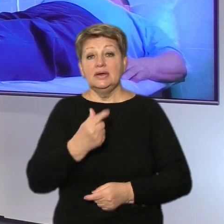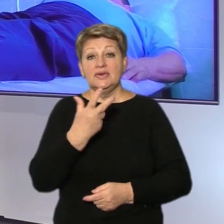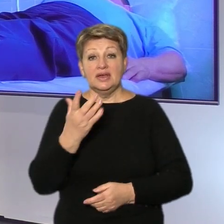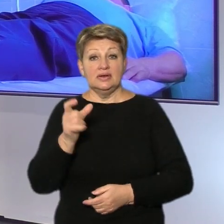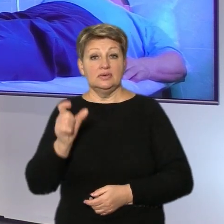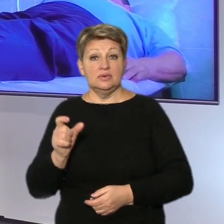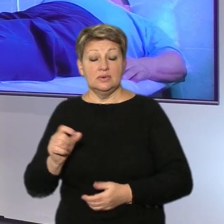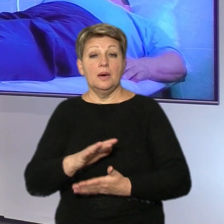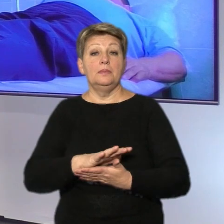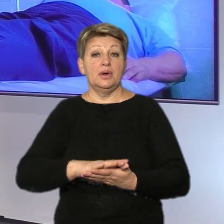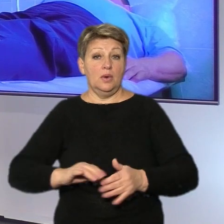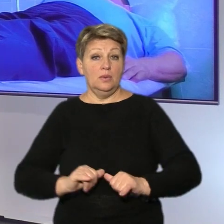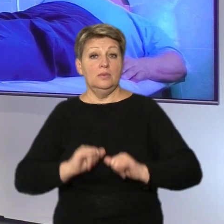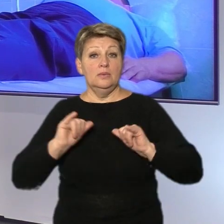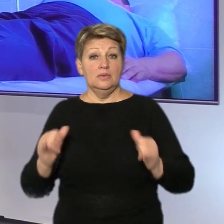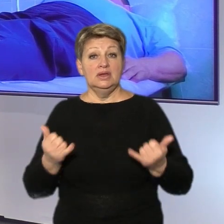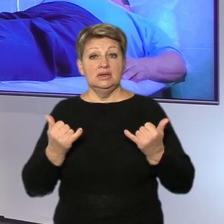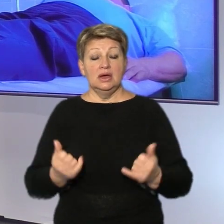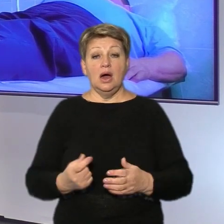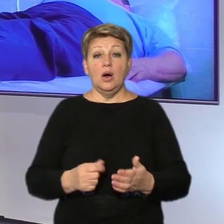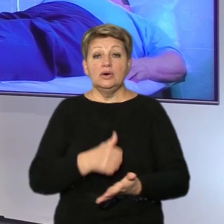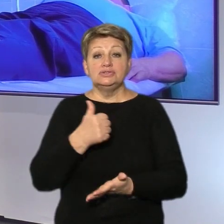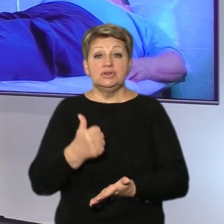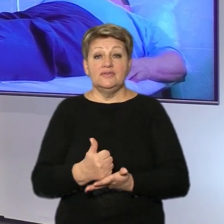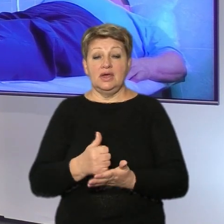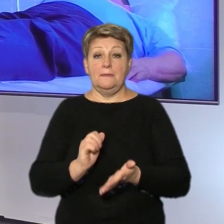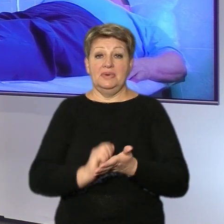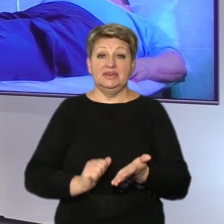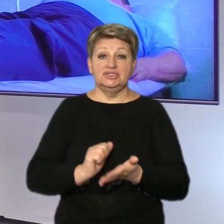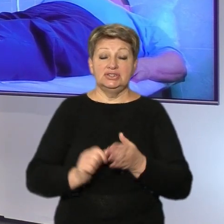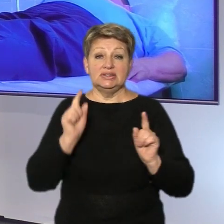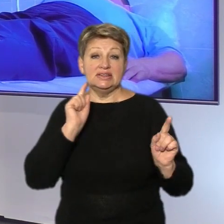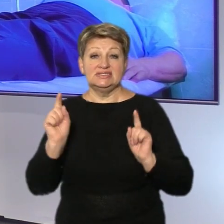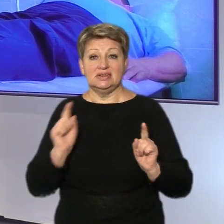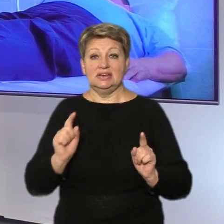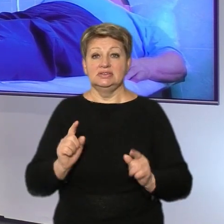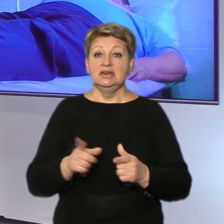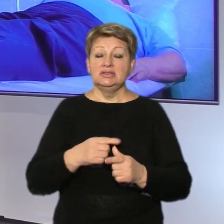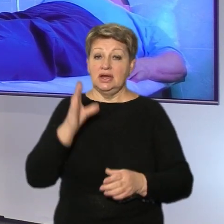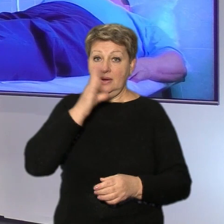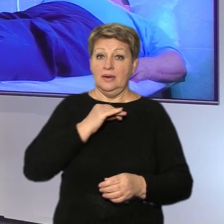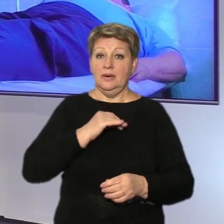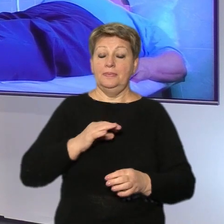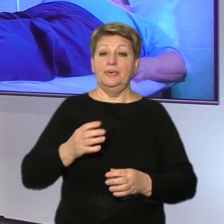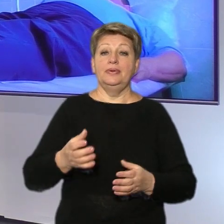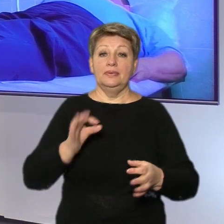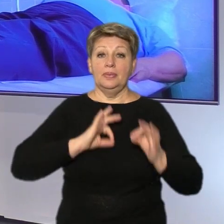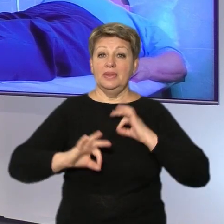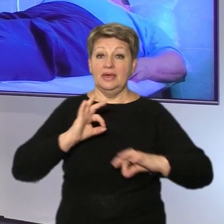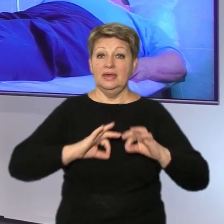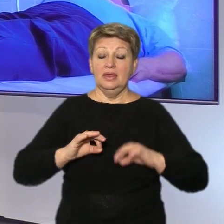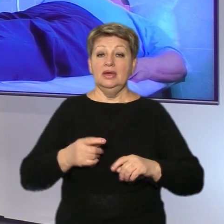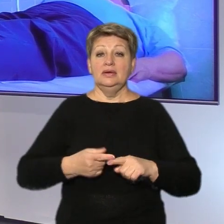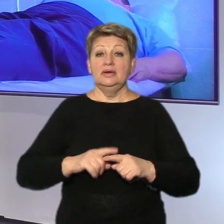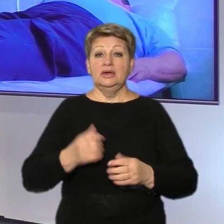збільшуватися і нині. Основна причина – стрес. Як розпізнати недугу і чи доступні ліки до дня боротьби з цукровим діабетом,